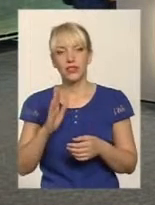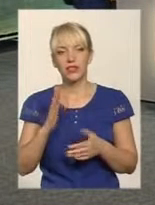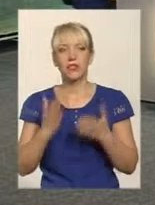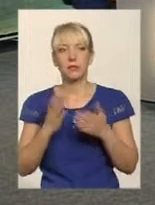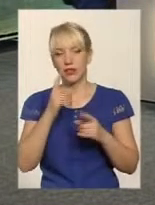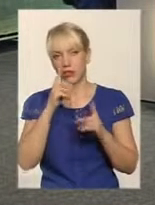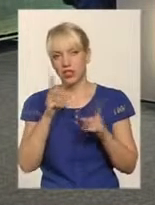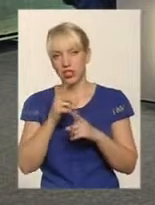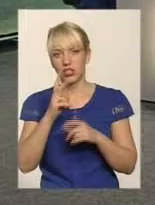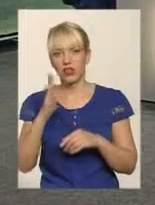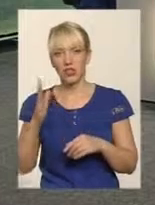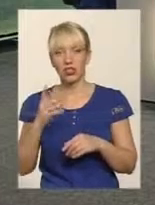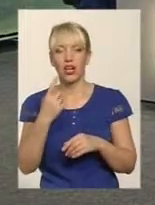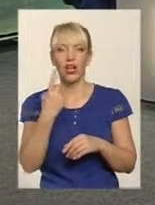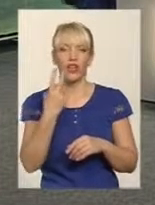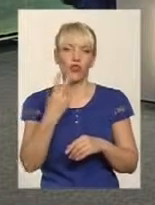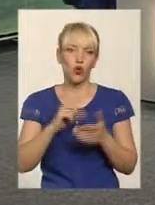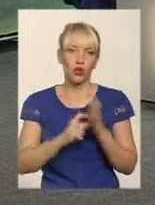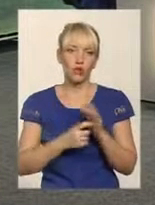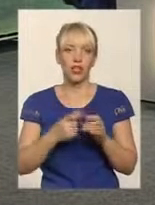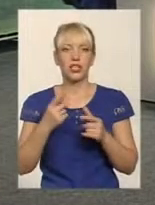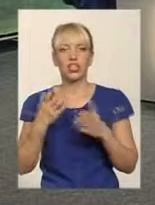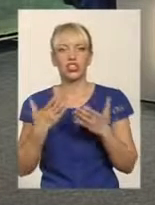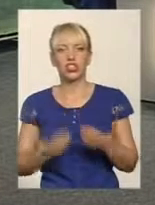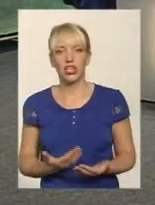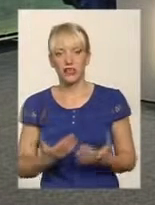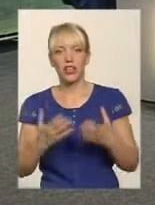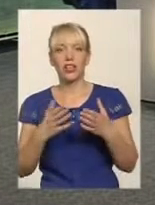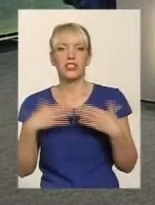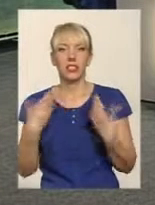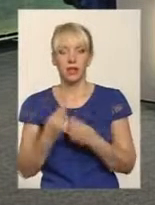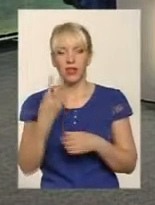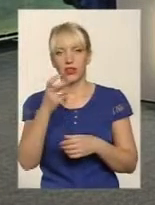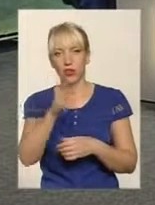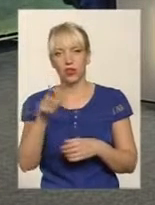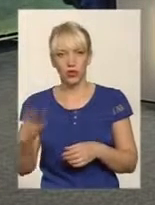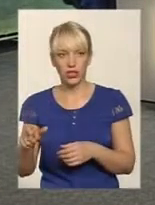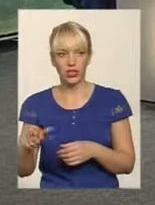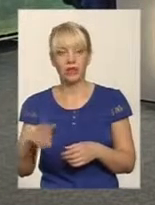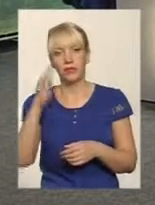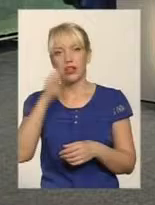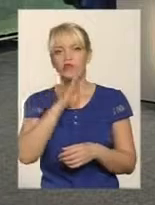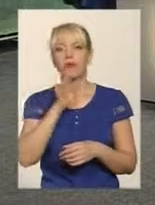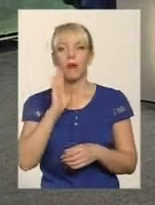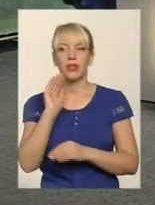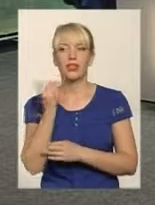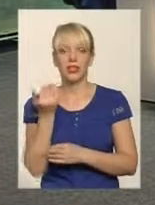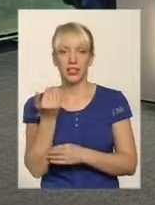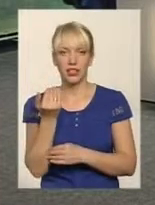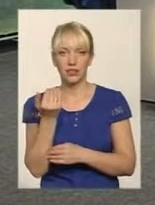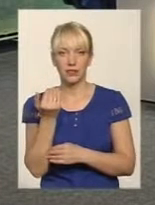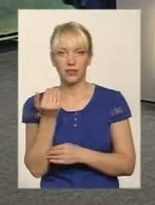невеличка квартира однокімнатна, живе родина з трьох осіб. Тато, мама, дитина.